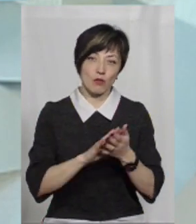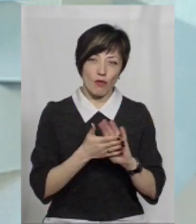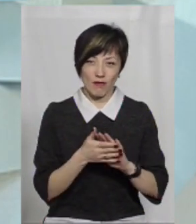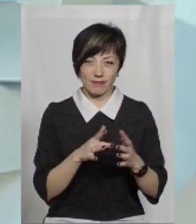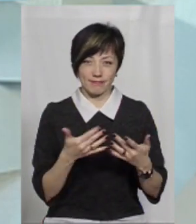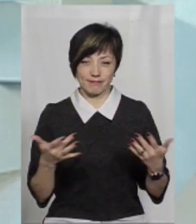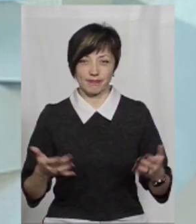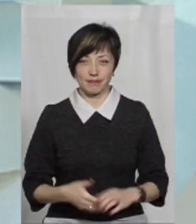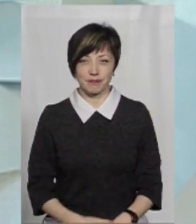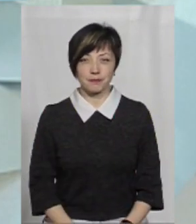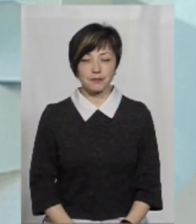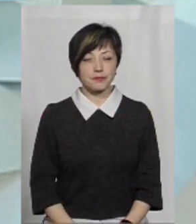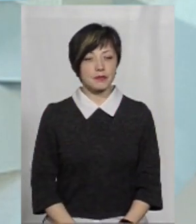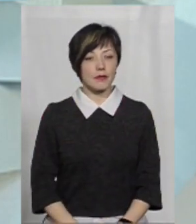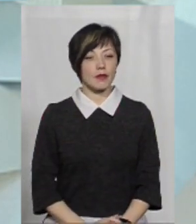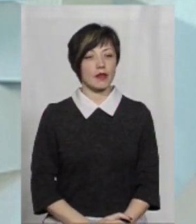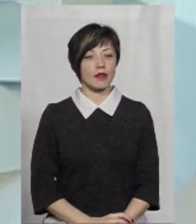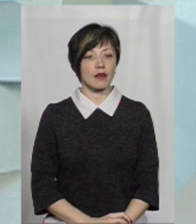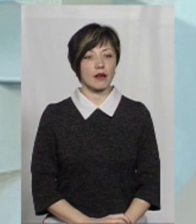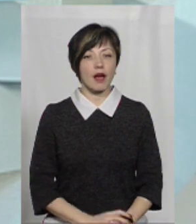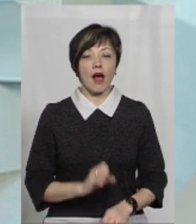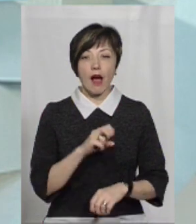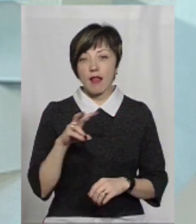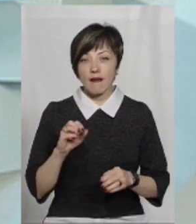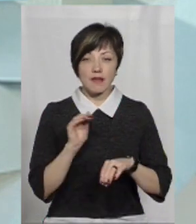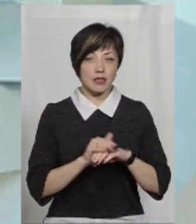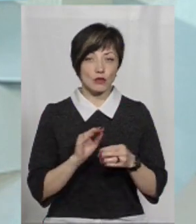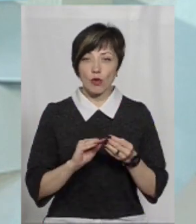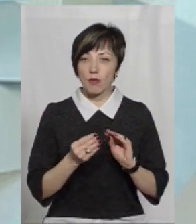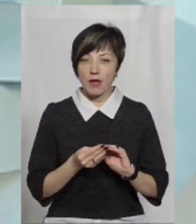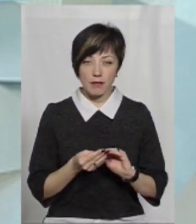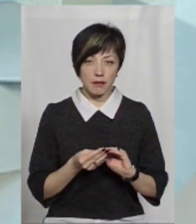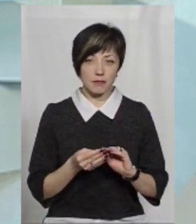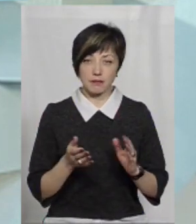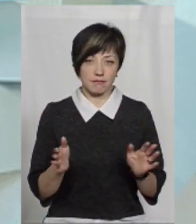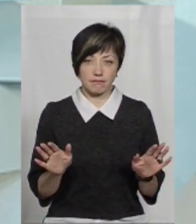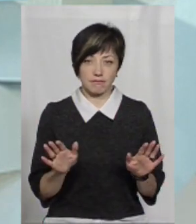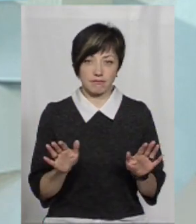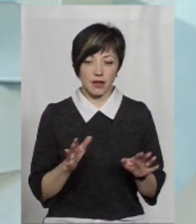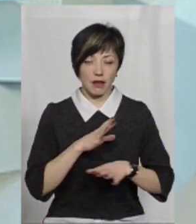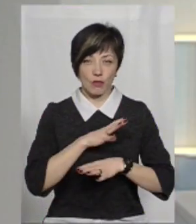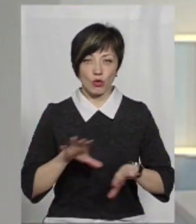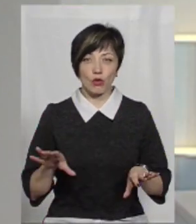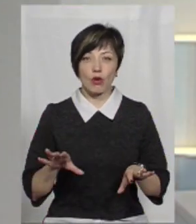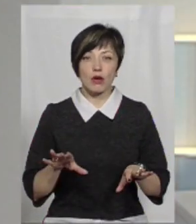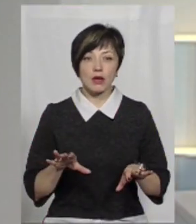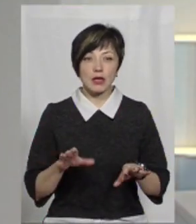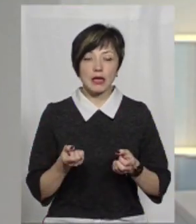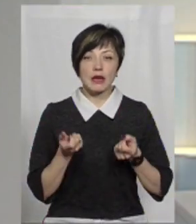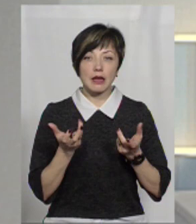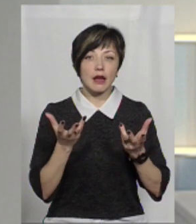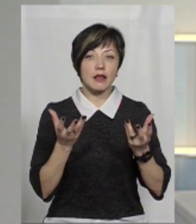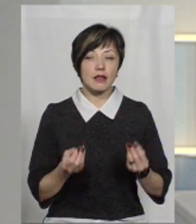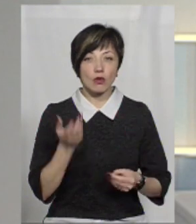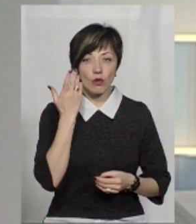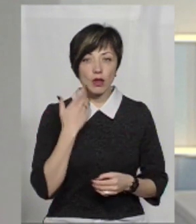домовитися і так далі. Але фактично проблем з забезпеченням в цьому відношенні не було. Бо десь кілька днів,